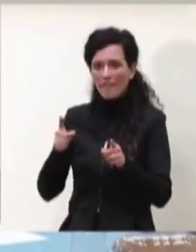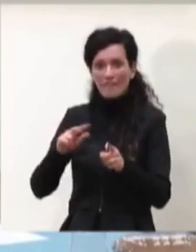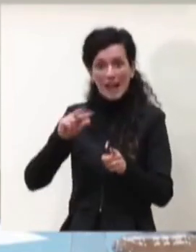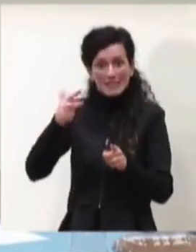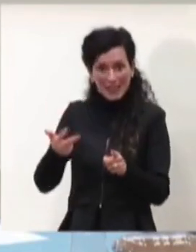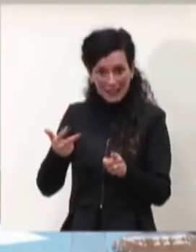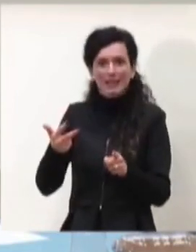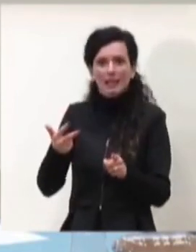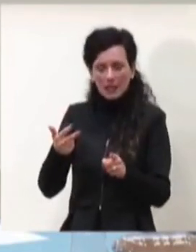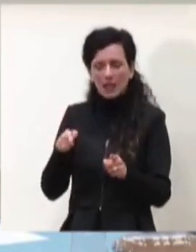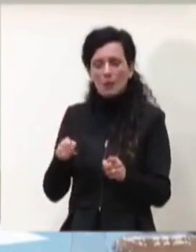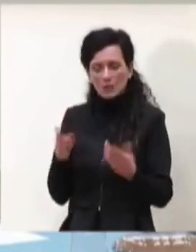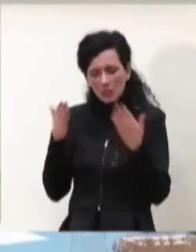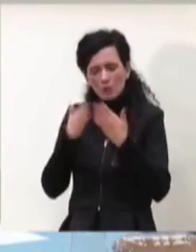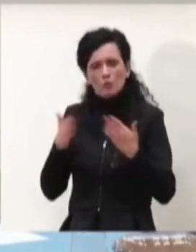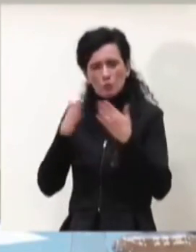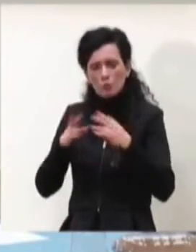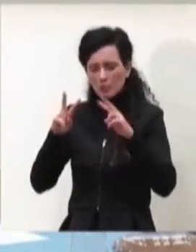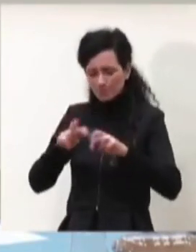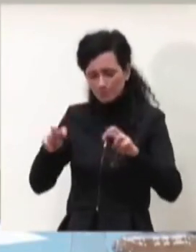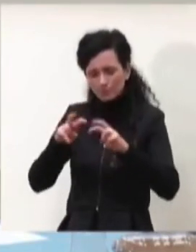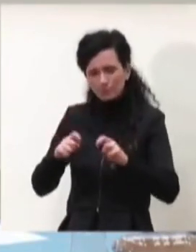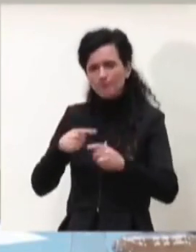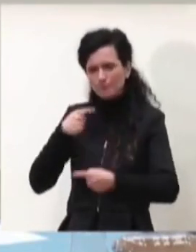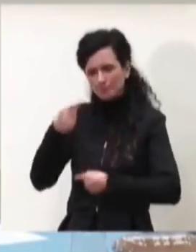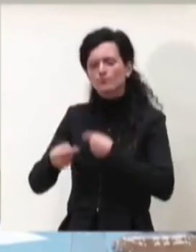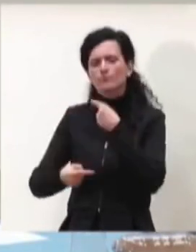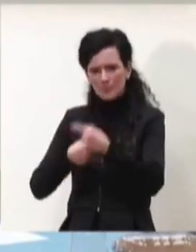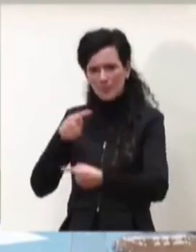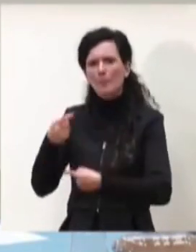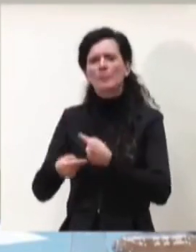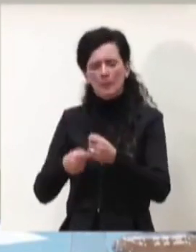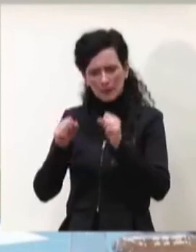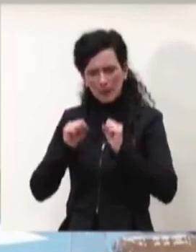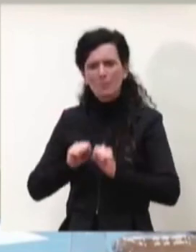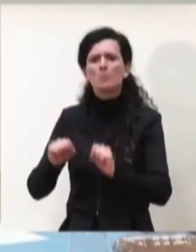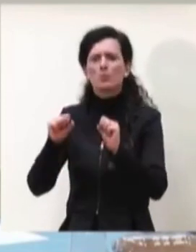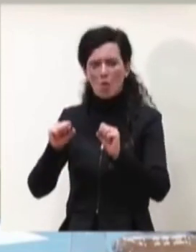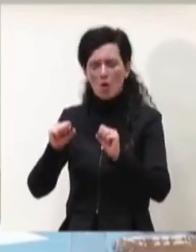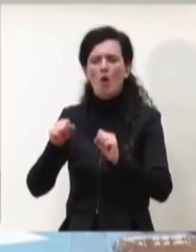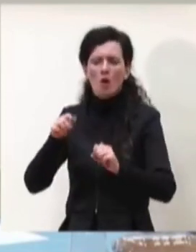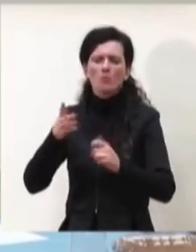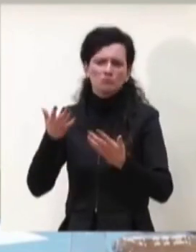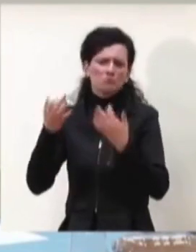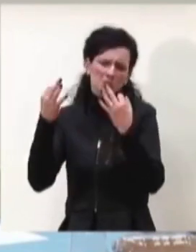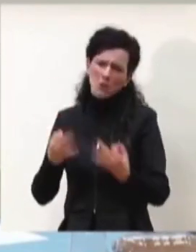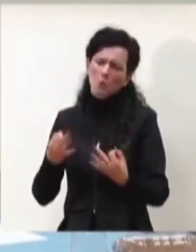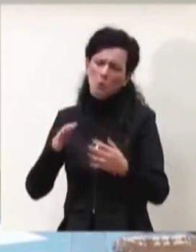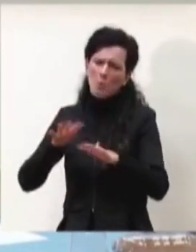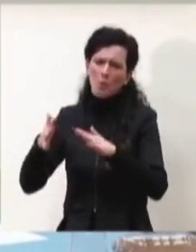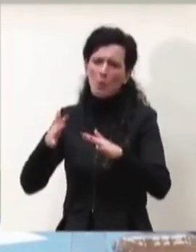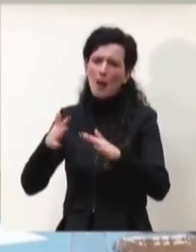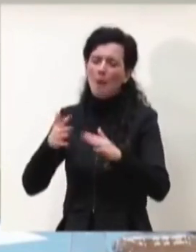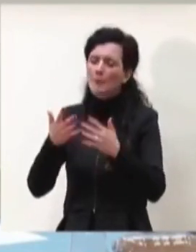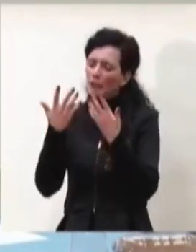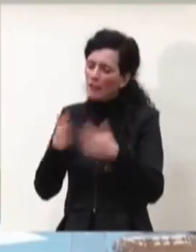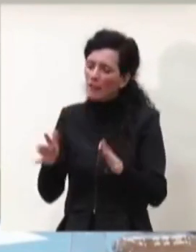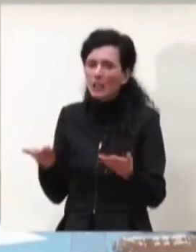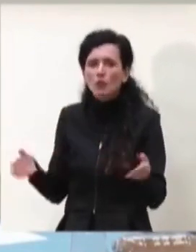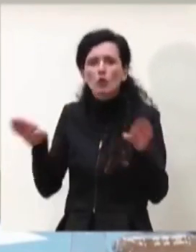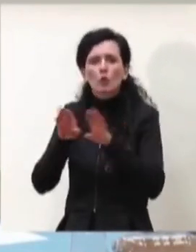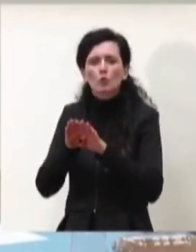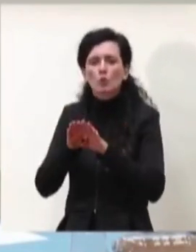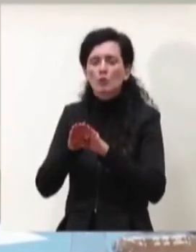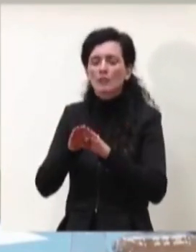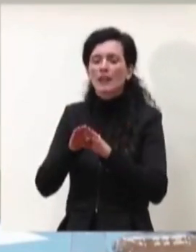con ragionevole probabilità di essere completati entro la fine del